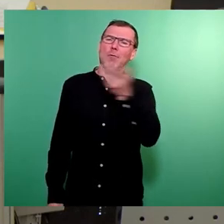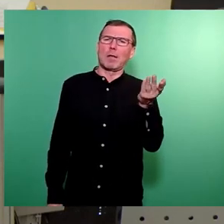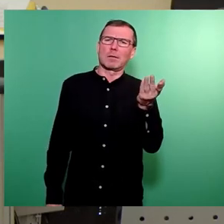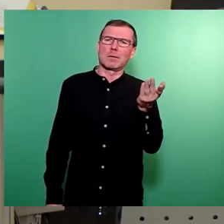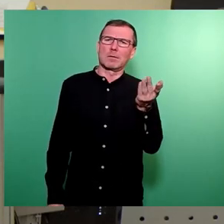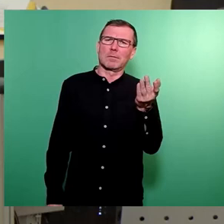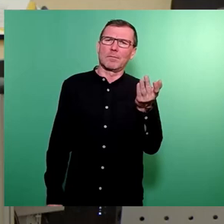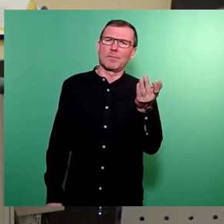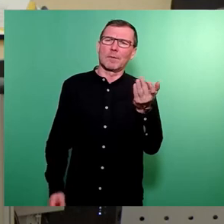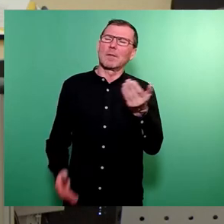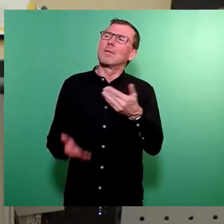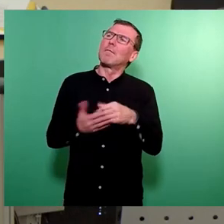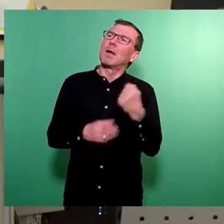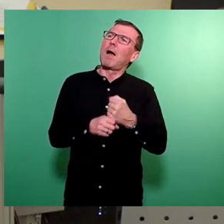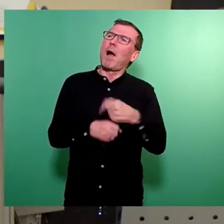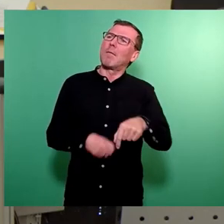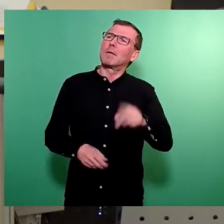So eine weitere Arbeit hier im Rat.